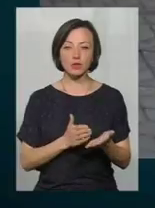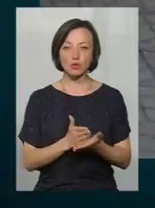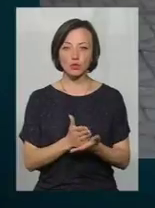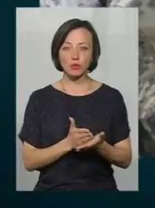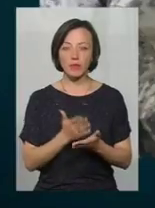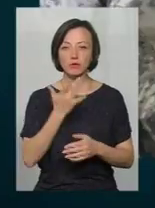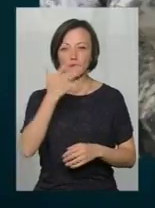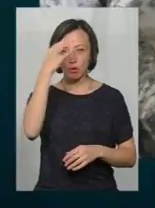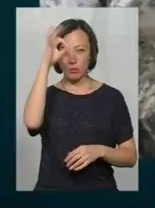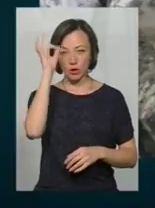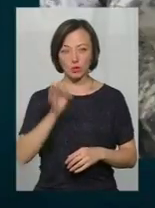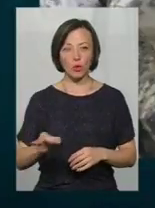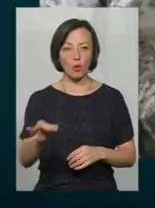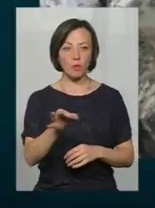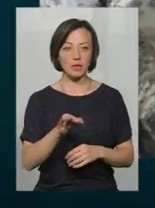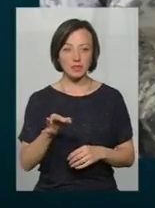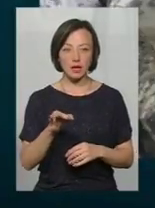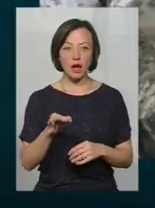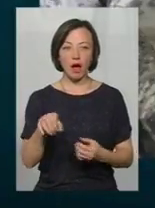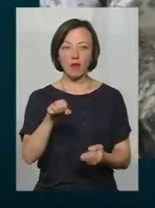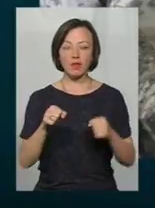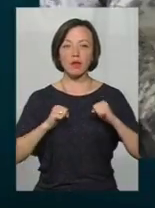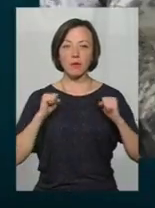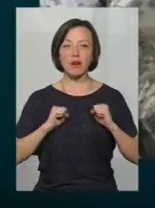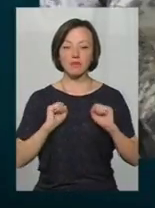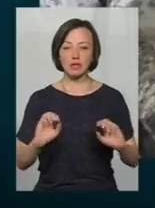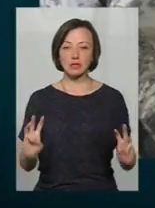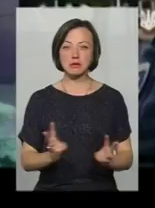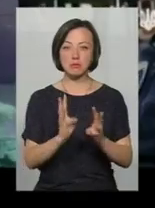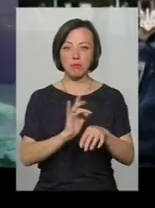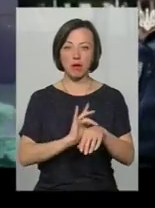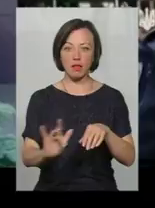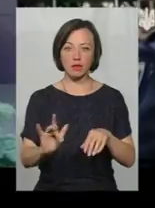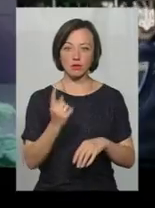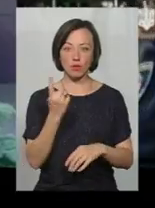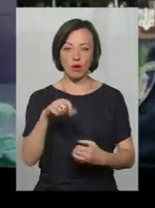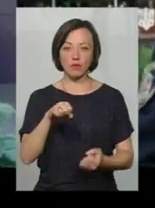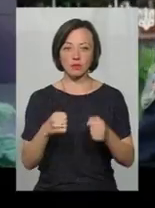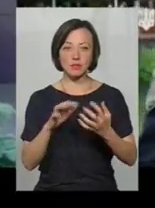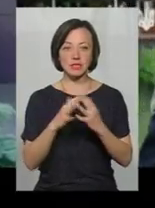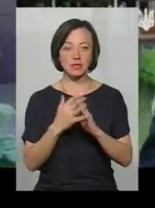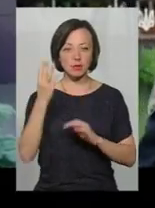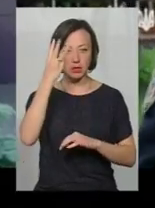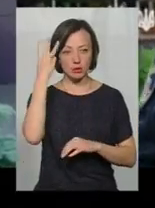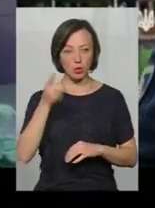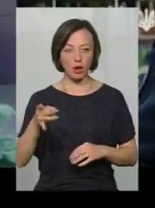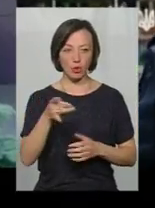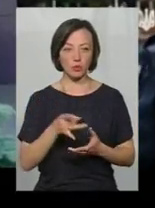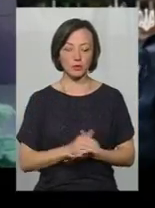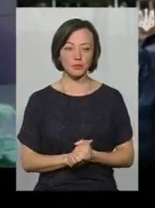Національної поліції області Інни Глеги, кермувальник намагався спалити свою автівку в одному з сіл Хмельницького району.